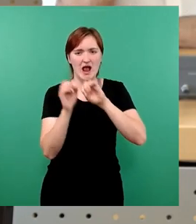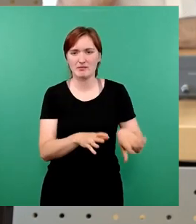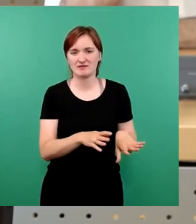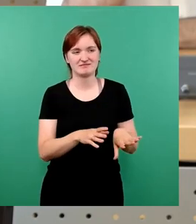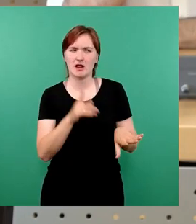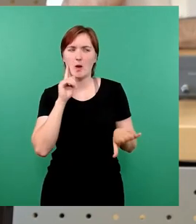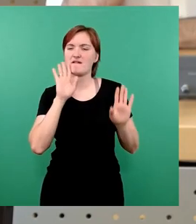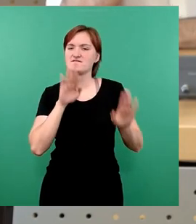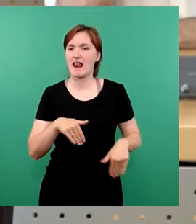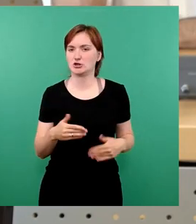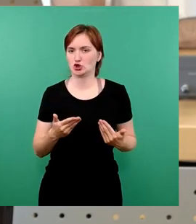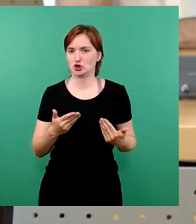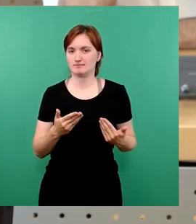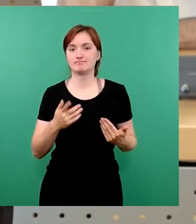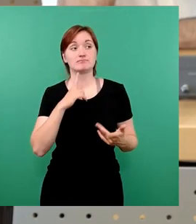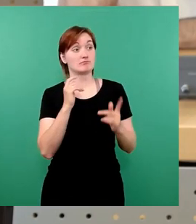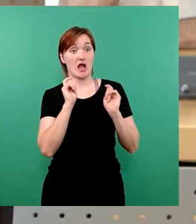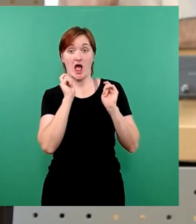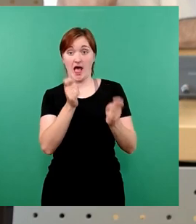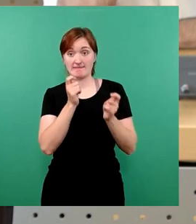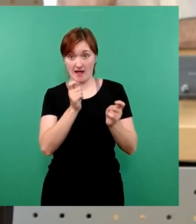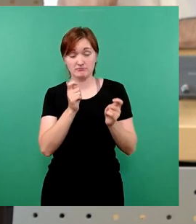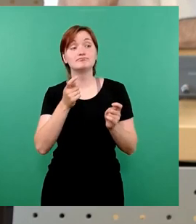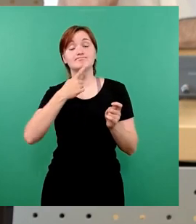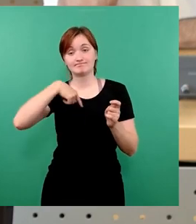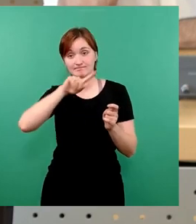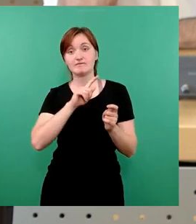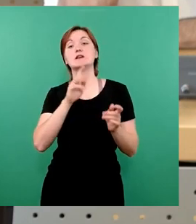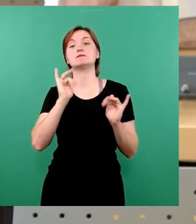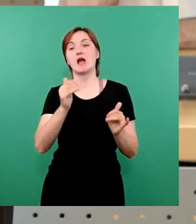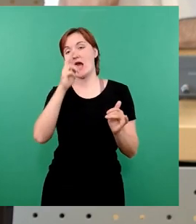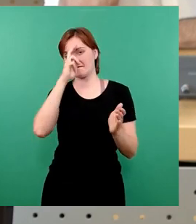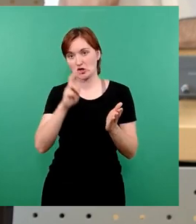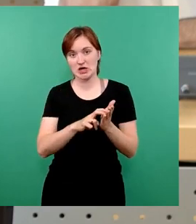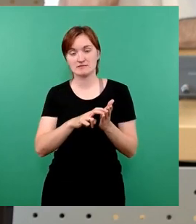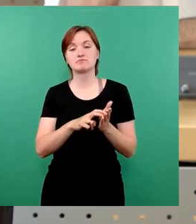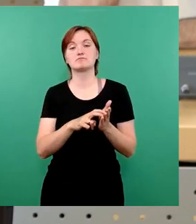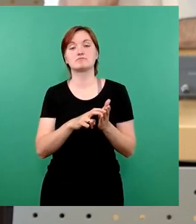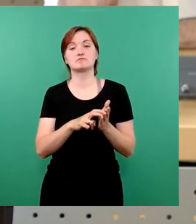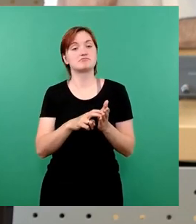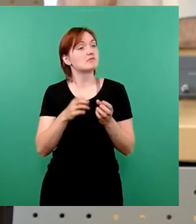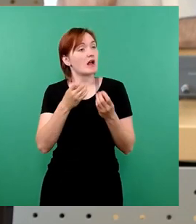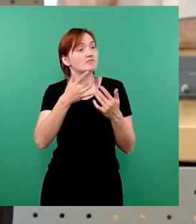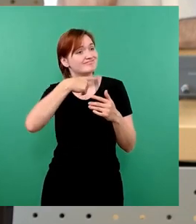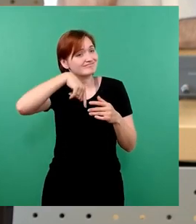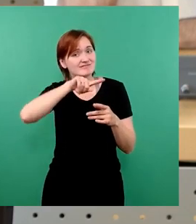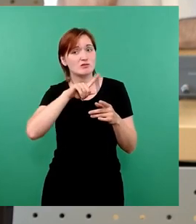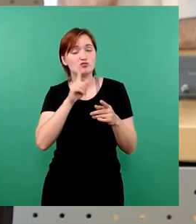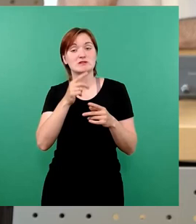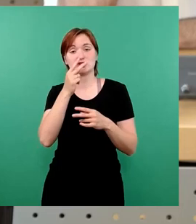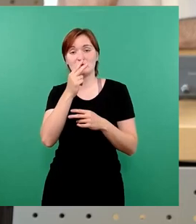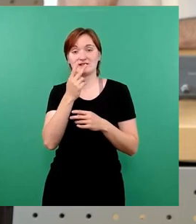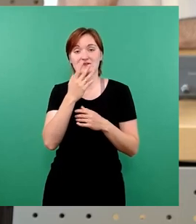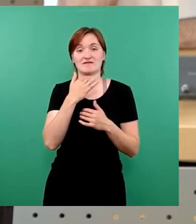Weg. Wir werden diesen Anträgen nachher zustimmen in dem Bereich. Wie gesagt, wir müssen ja gerade zurzeit sehen, dass nicht bei den